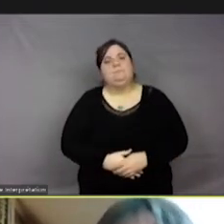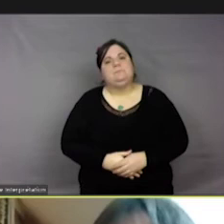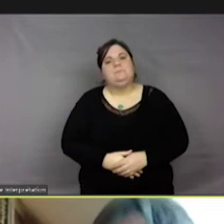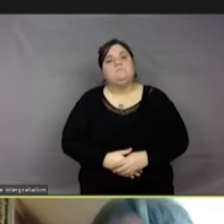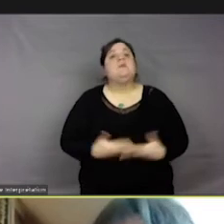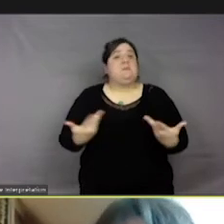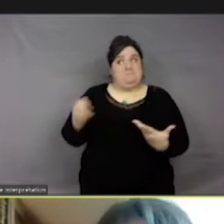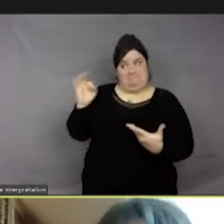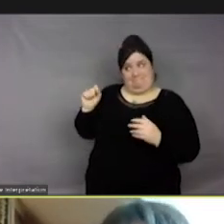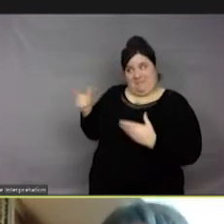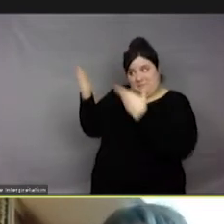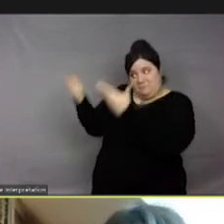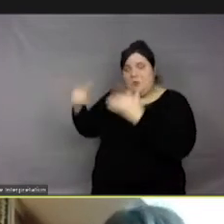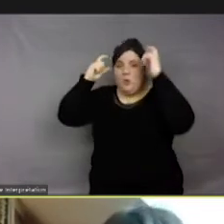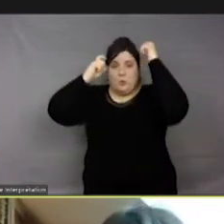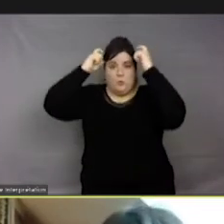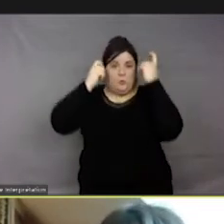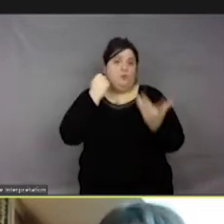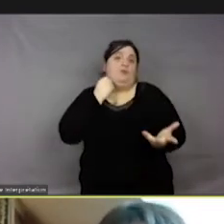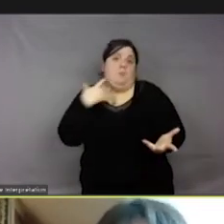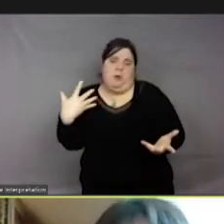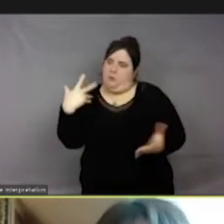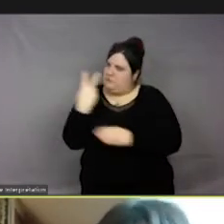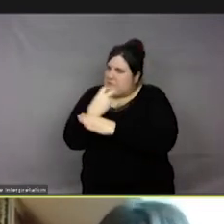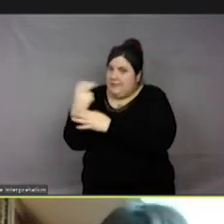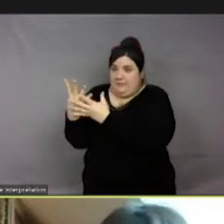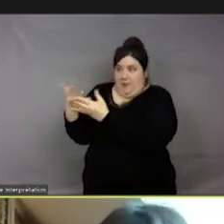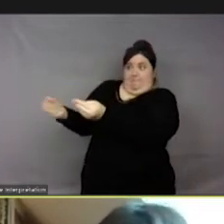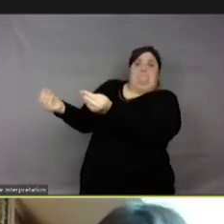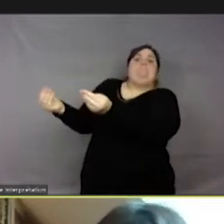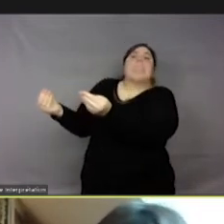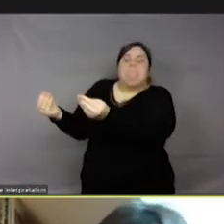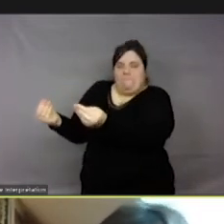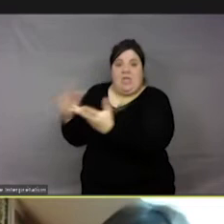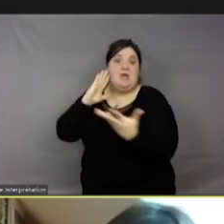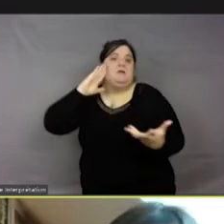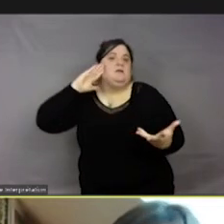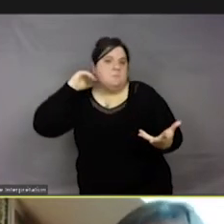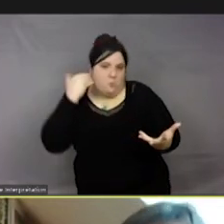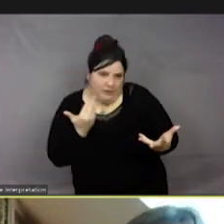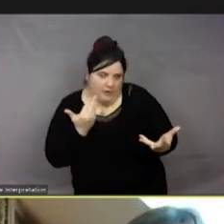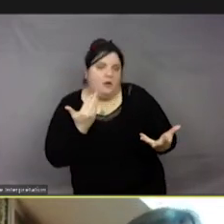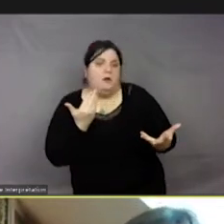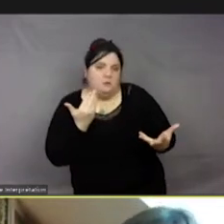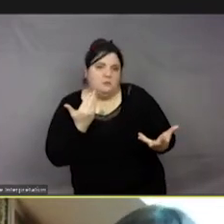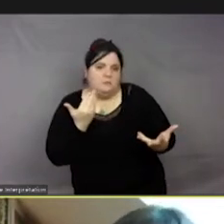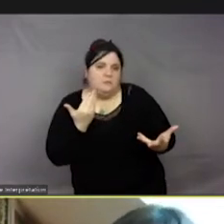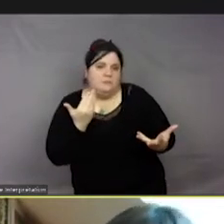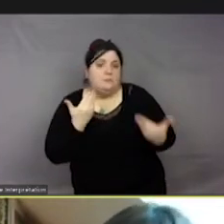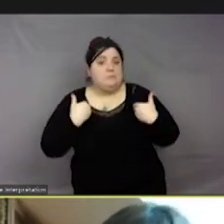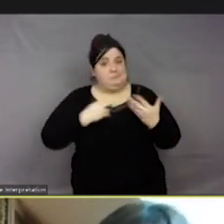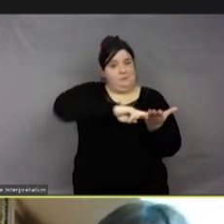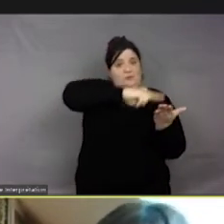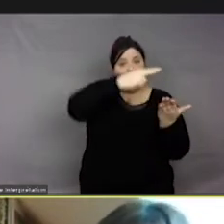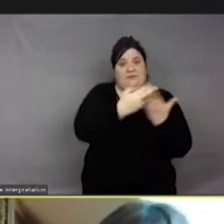l'ours polaire est un animal menacé, et c'est la raison pour laquelle, avec la